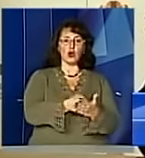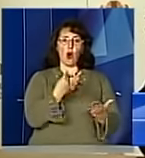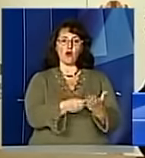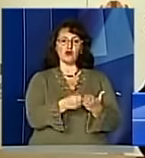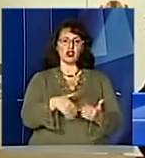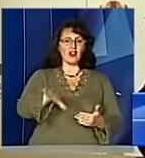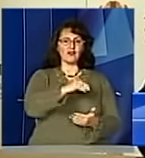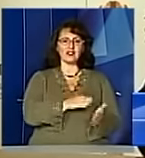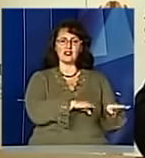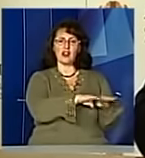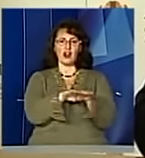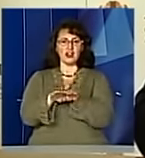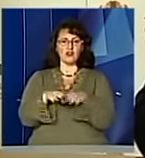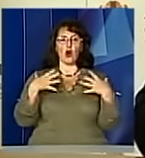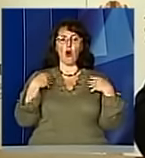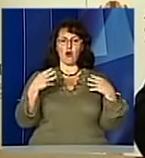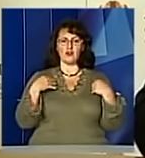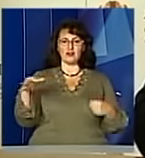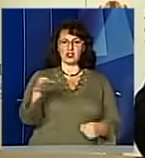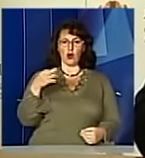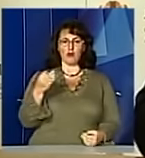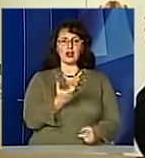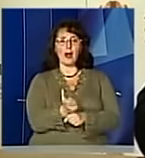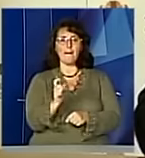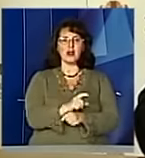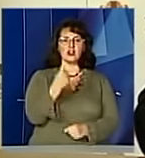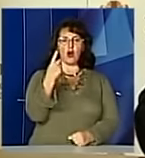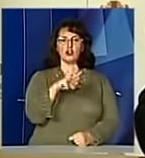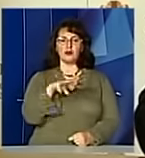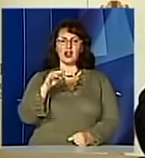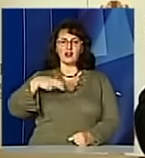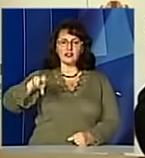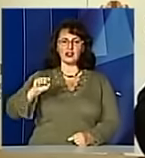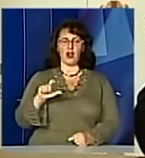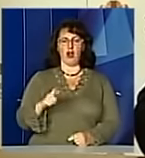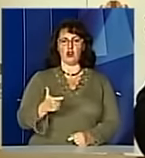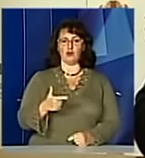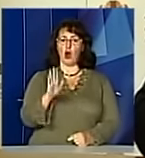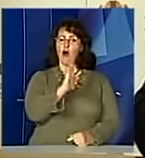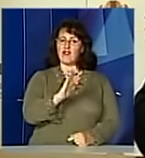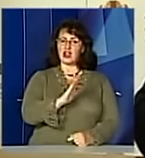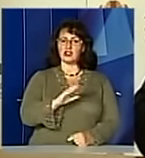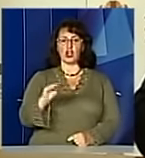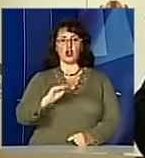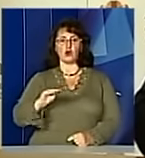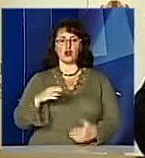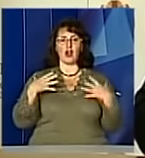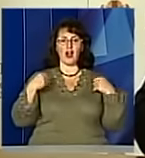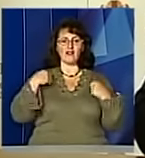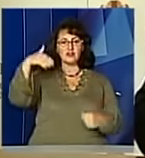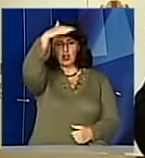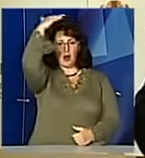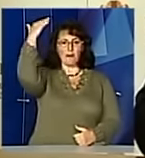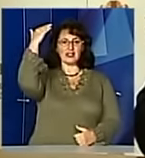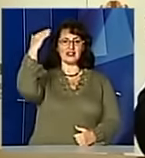рівнів на львівській митниці становить більше 1 мільярда гривень. Тобто у вересні і у жовтні львівська митниця